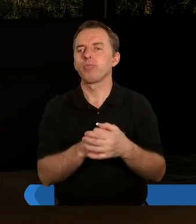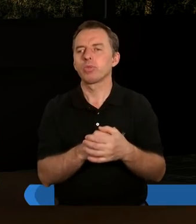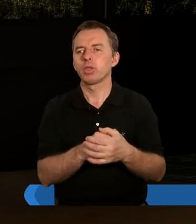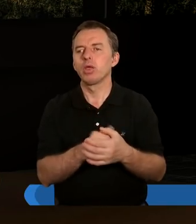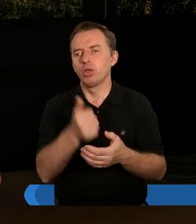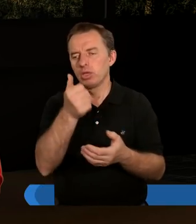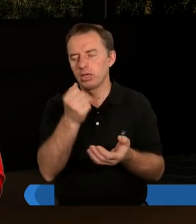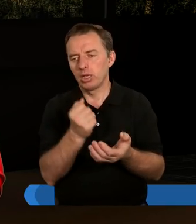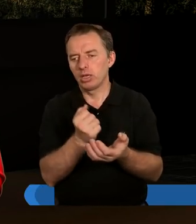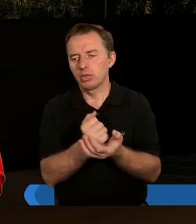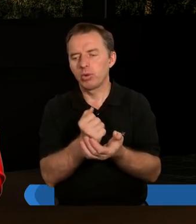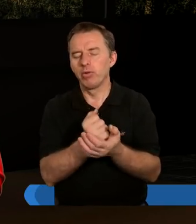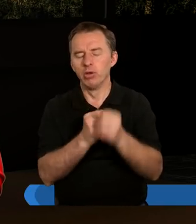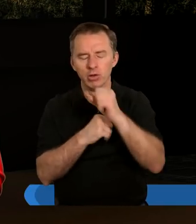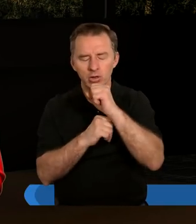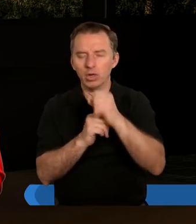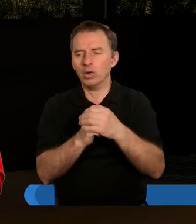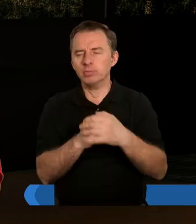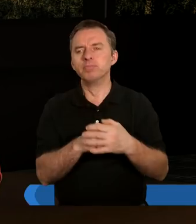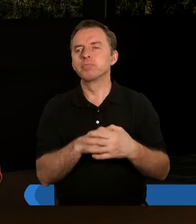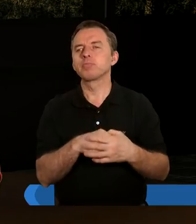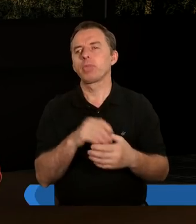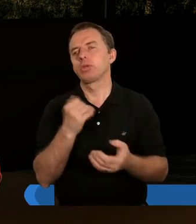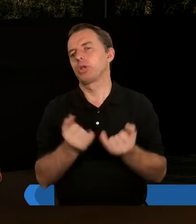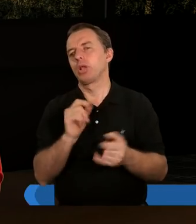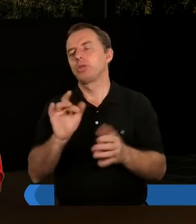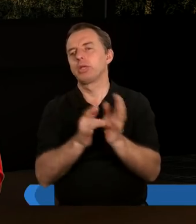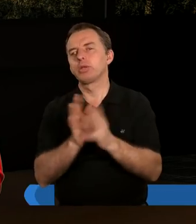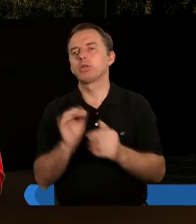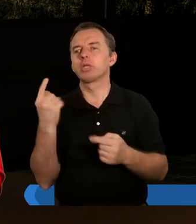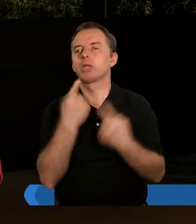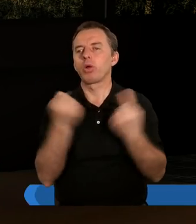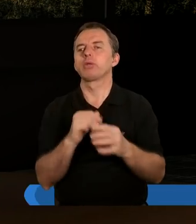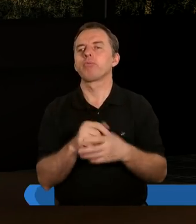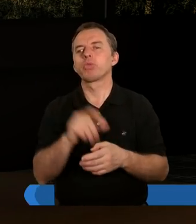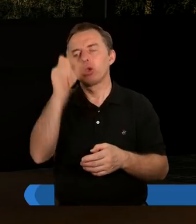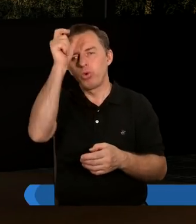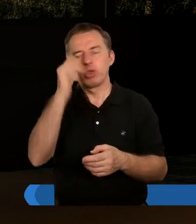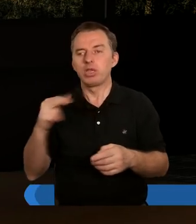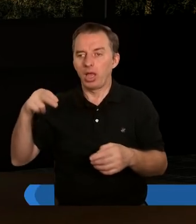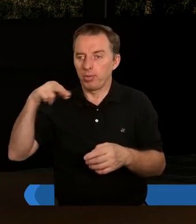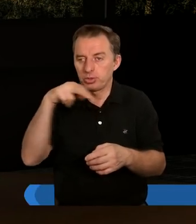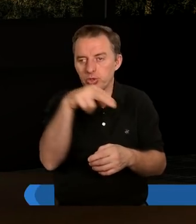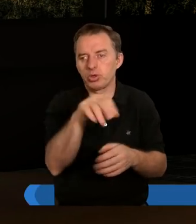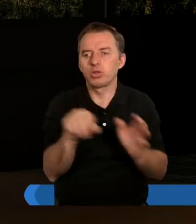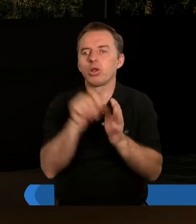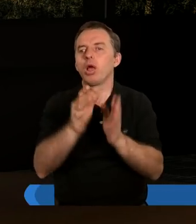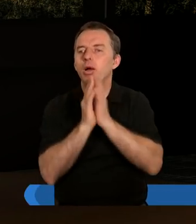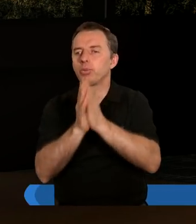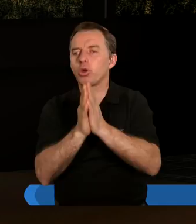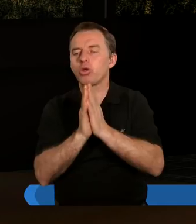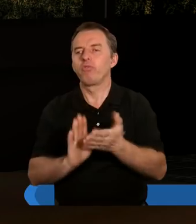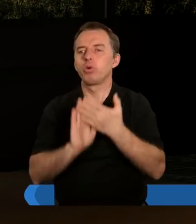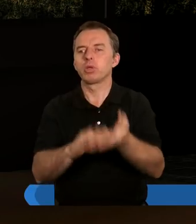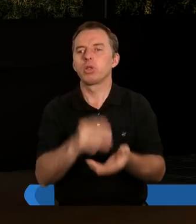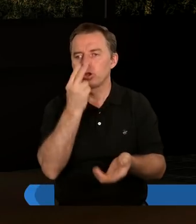To jest jedna sprawa, ale z drugiej strony, jeżeli Jezus w takiej sytuacji, nawet jeżeli ten człowiek nie przyszedł do Niego, nie prosił o